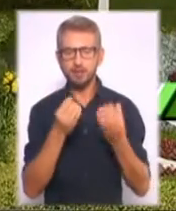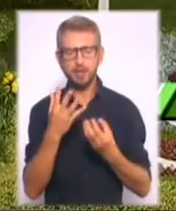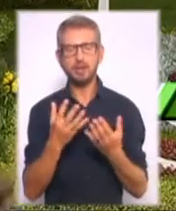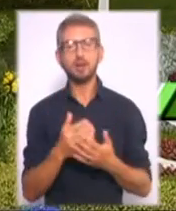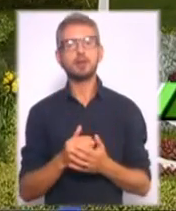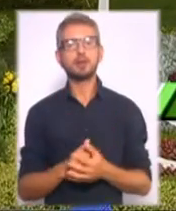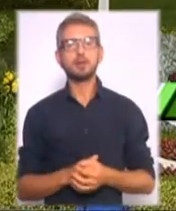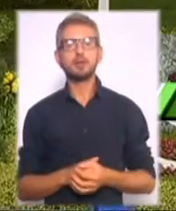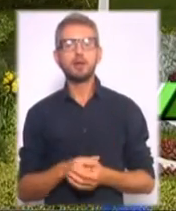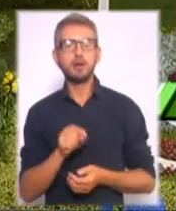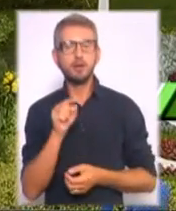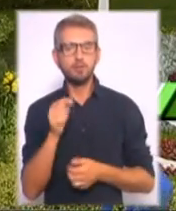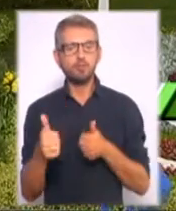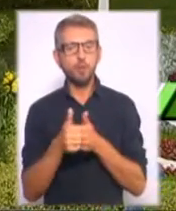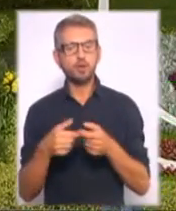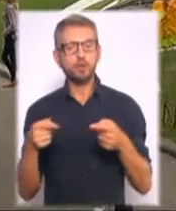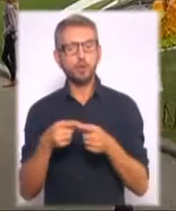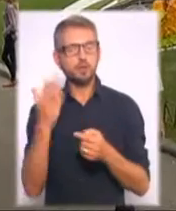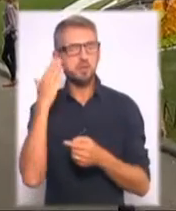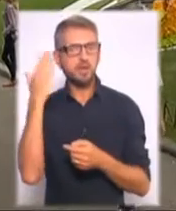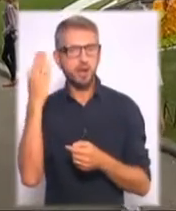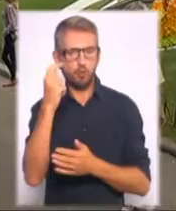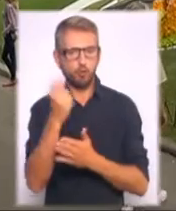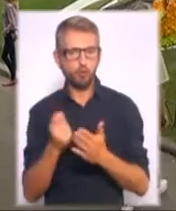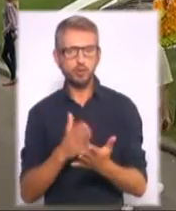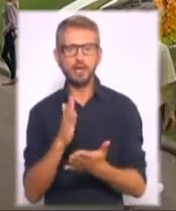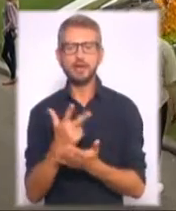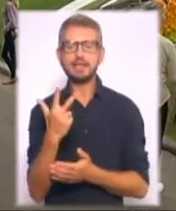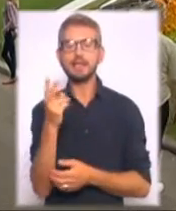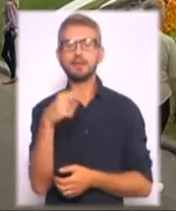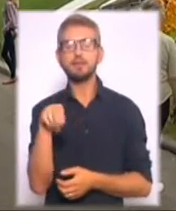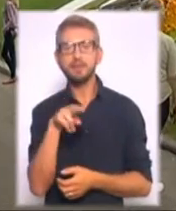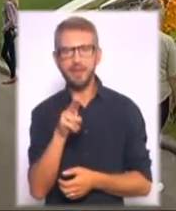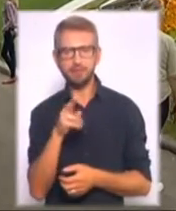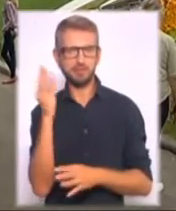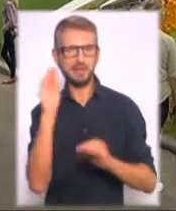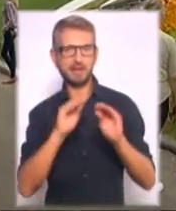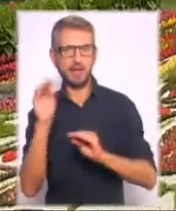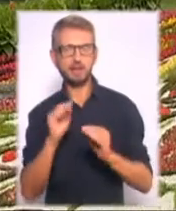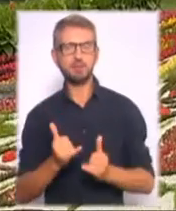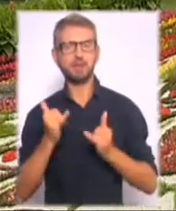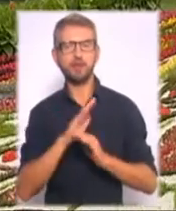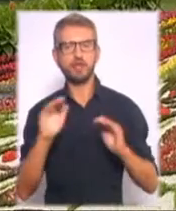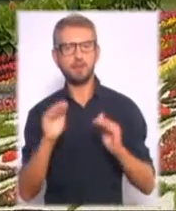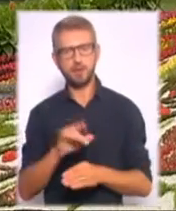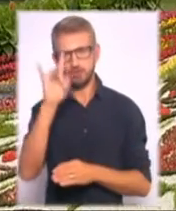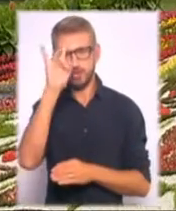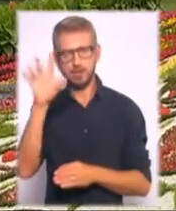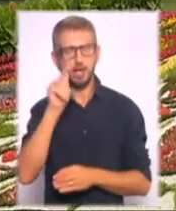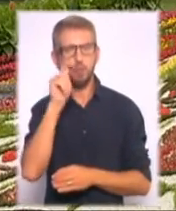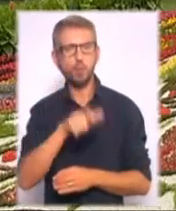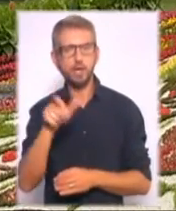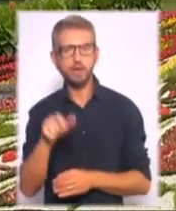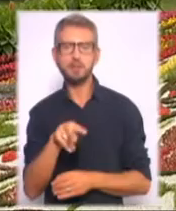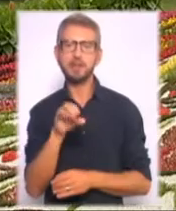зеленбуду. Поруч з куточком геніального художника квітують 3D-інсталяції, присвячені не менш легендарним українцям. Миколі Лисенку, Сергію